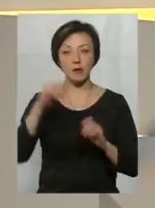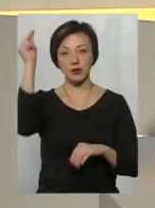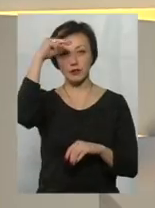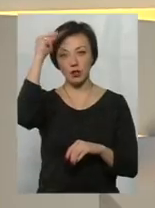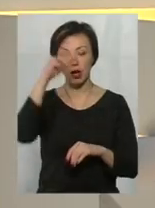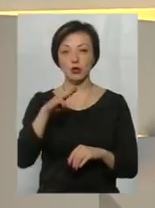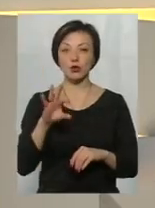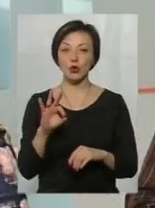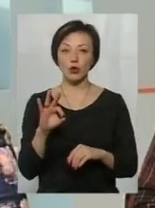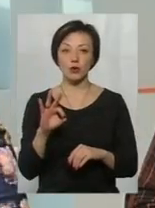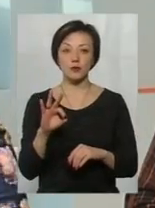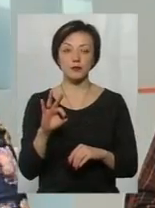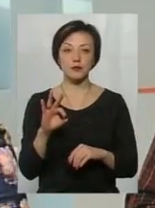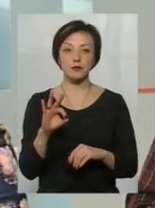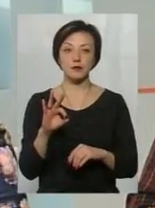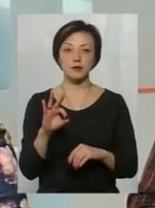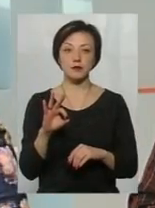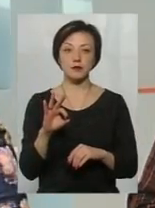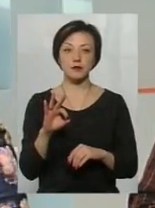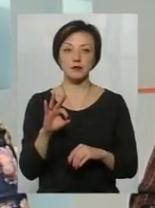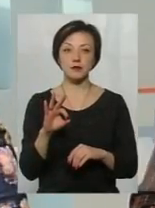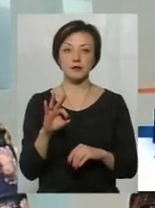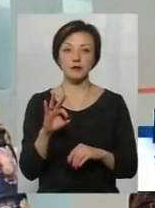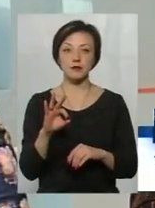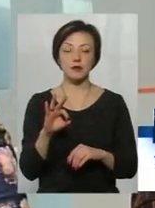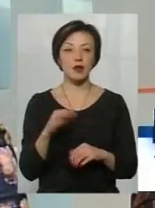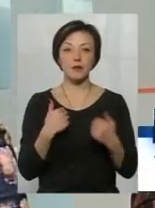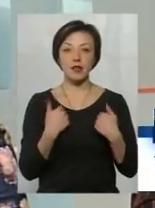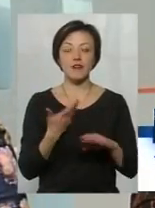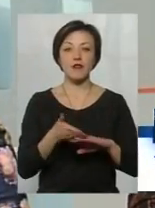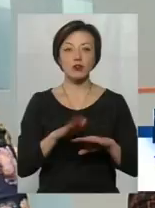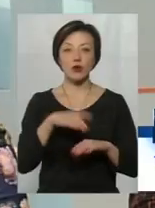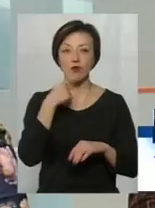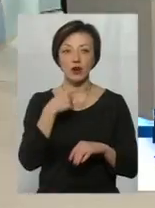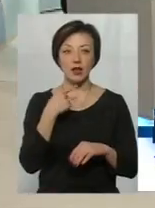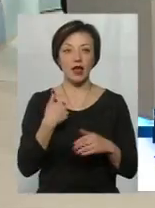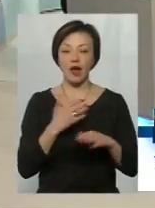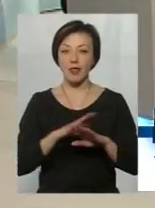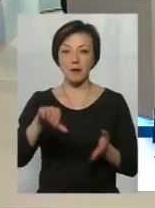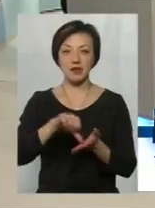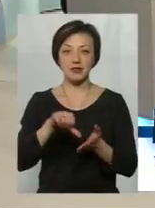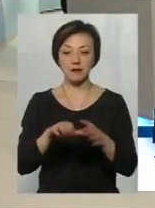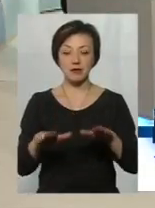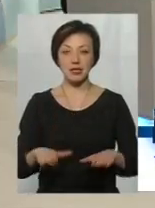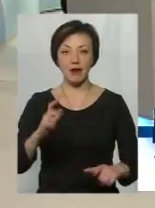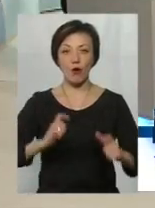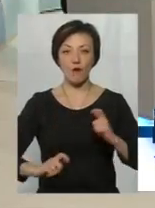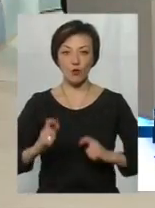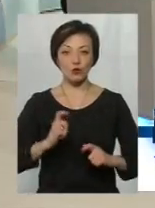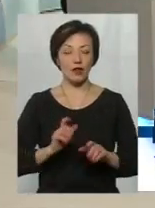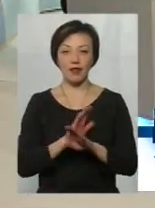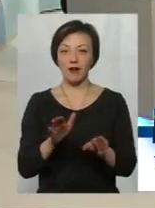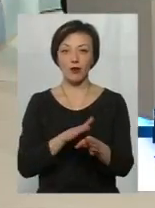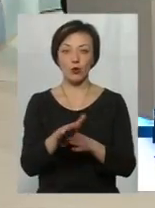мені важко казати, я не є представником місцевого вузу і не